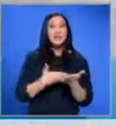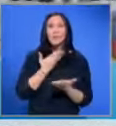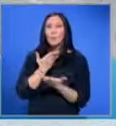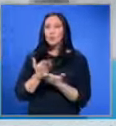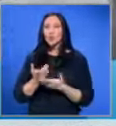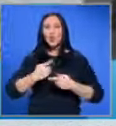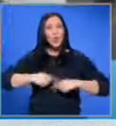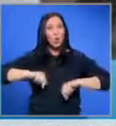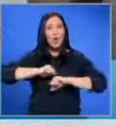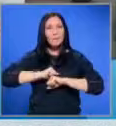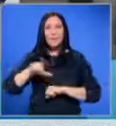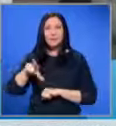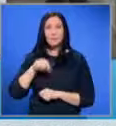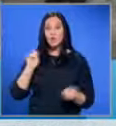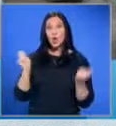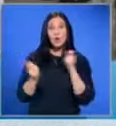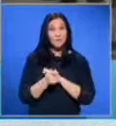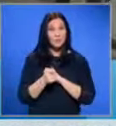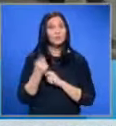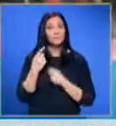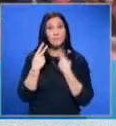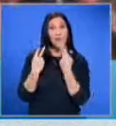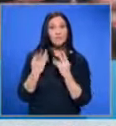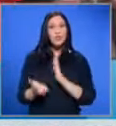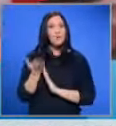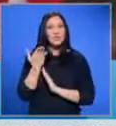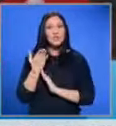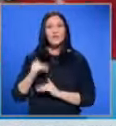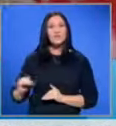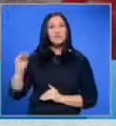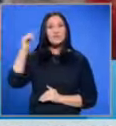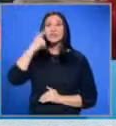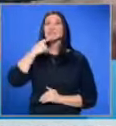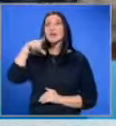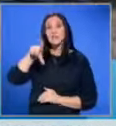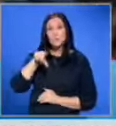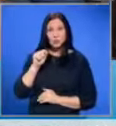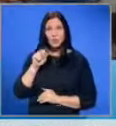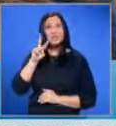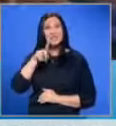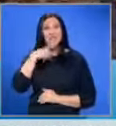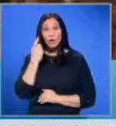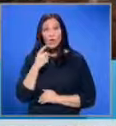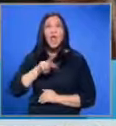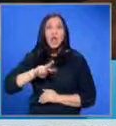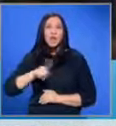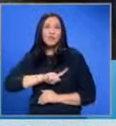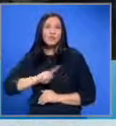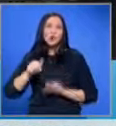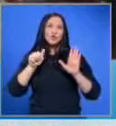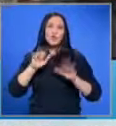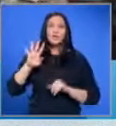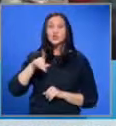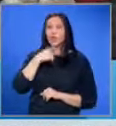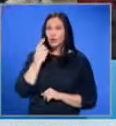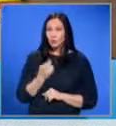предложената от кабинета пенсионна реформа. Тя предвижда увеличаване на възраста за пенсиониране с две години или до 64